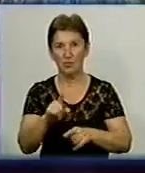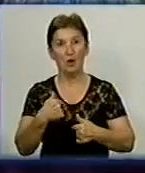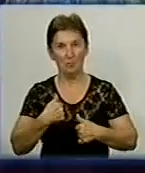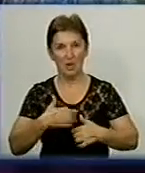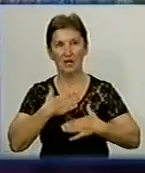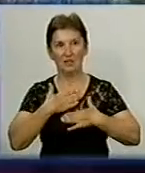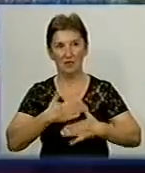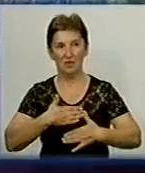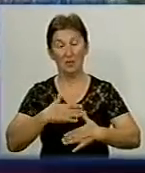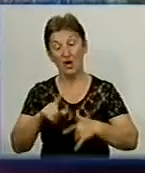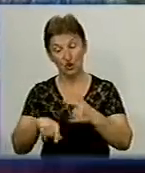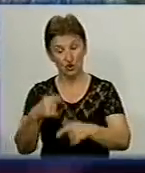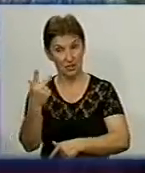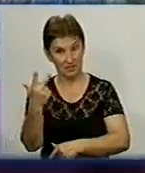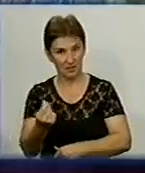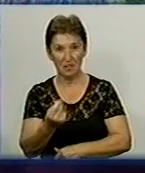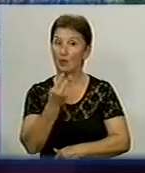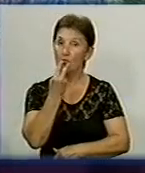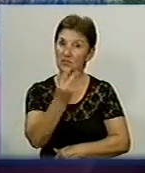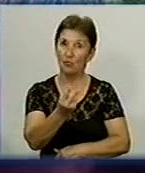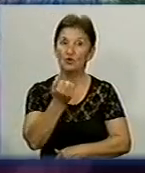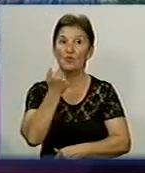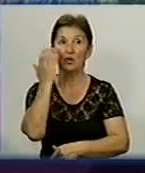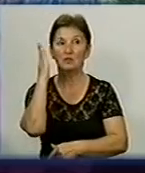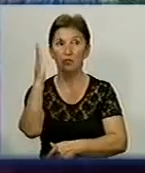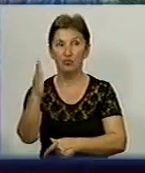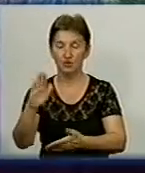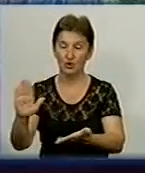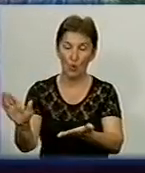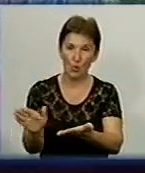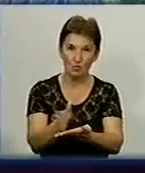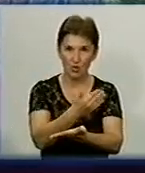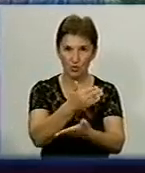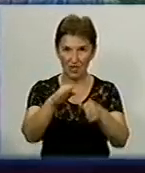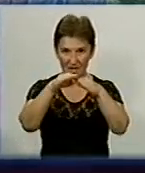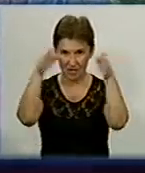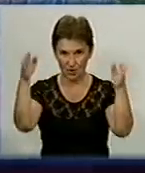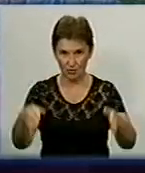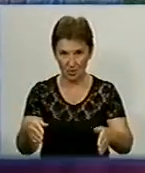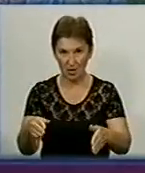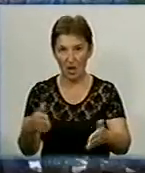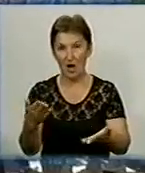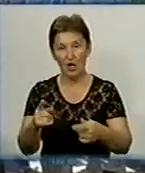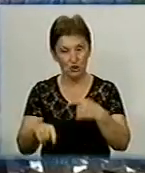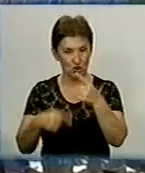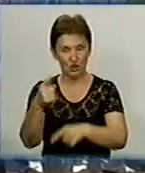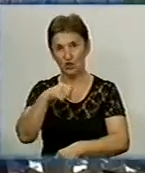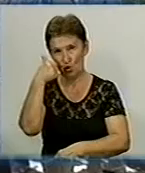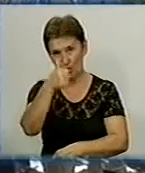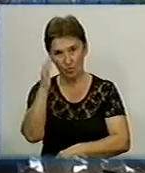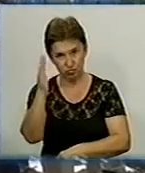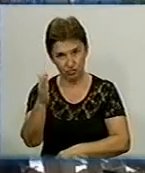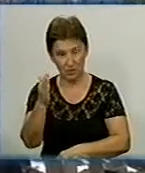Через три дні посмотрим, коли вберуть кіоски. Це буде одне. Коли їх не буде устанавливати через год. Це буде другое.